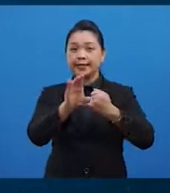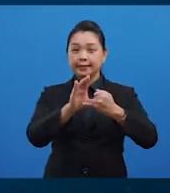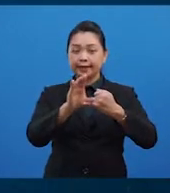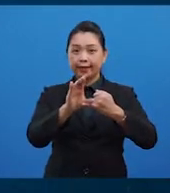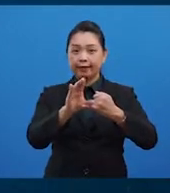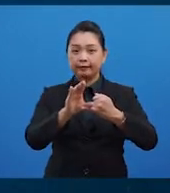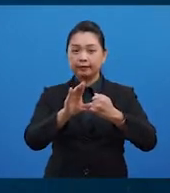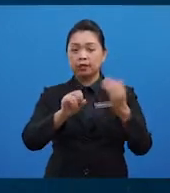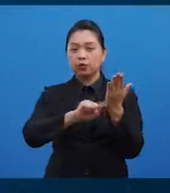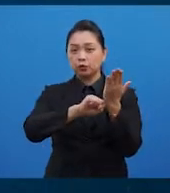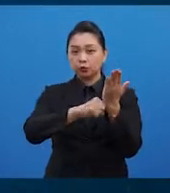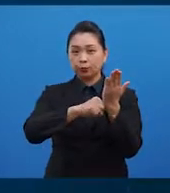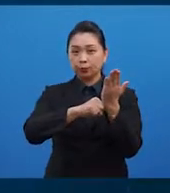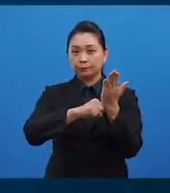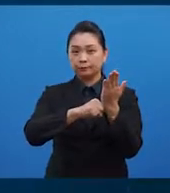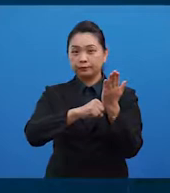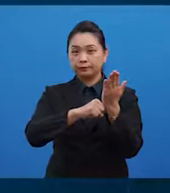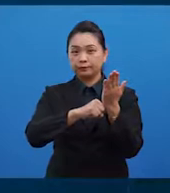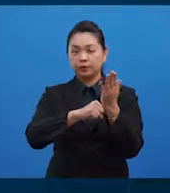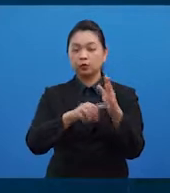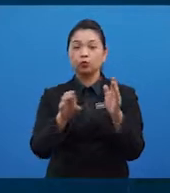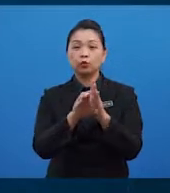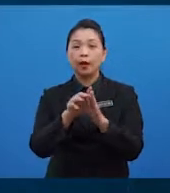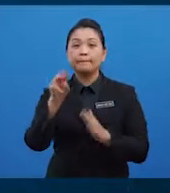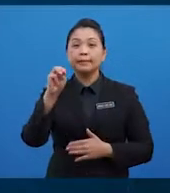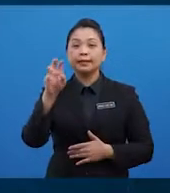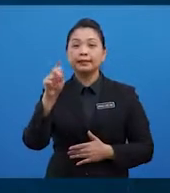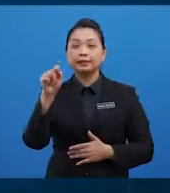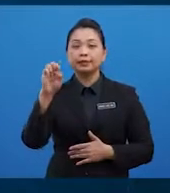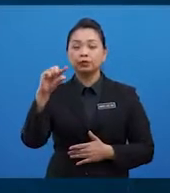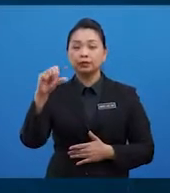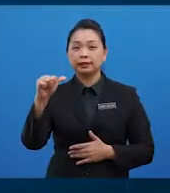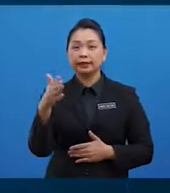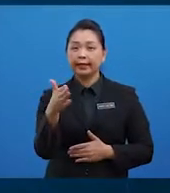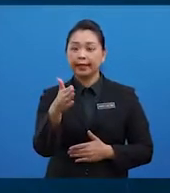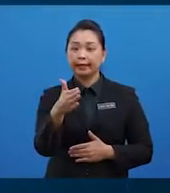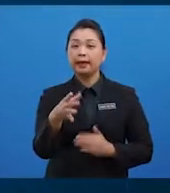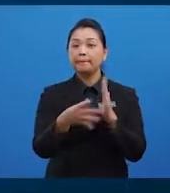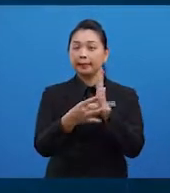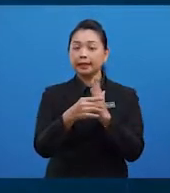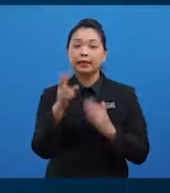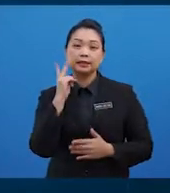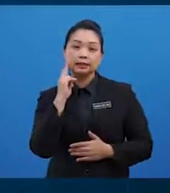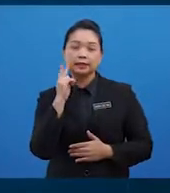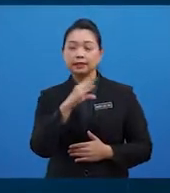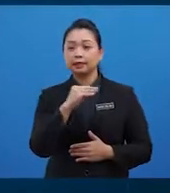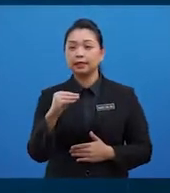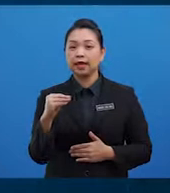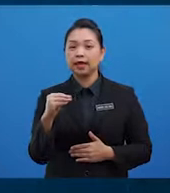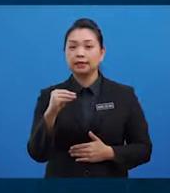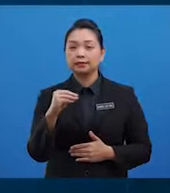Sumber bagi vitamin E seperti mentega, ikan, minyak sayuran dan lobak merah.